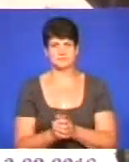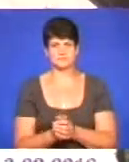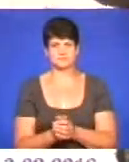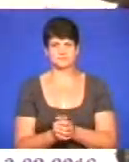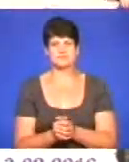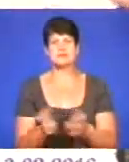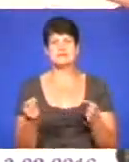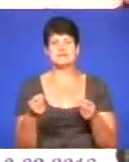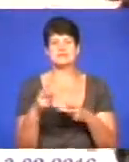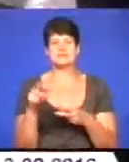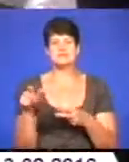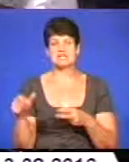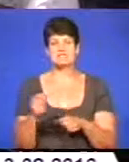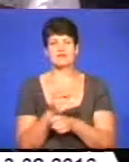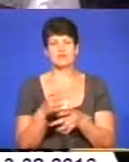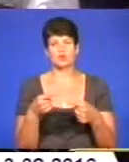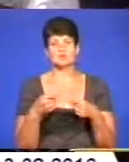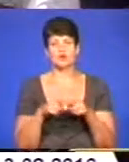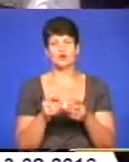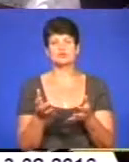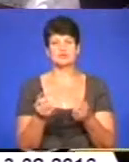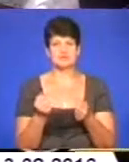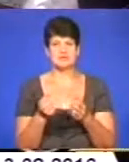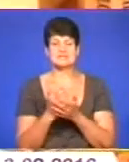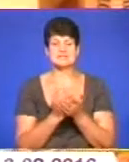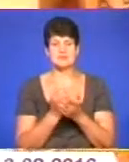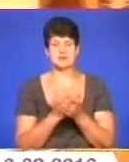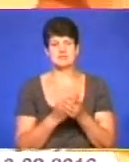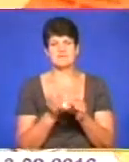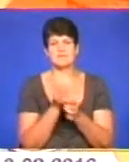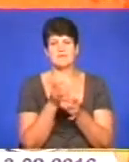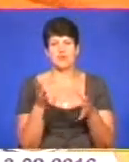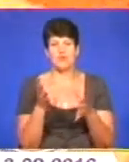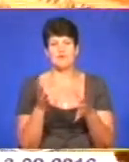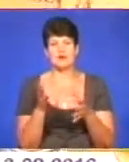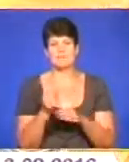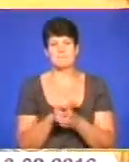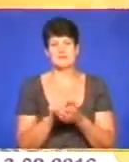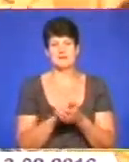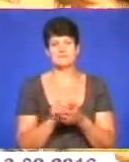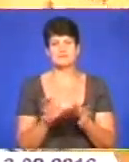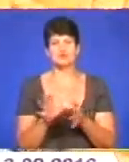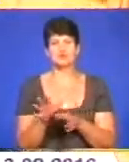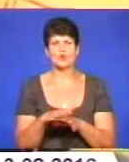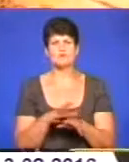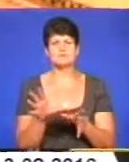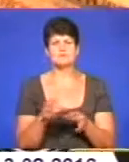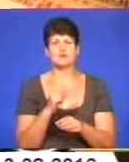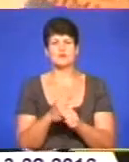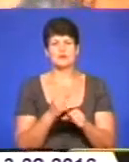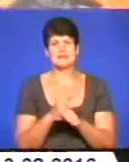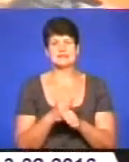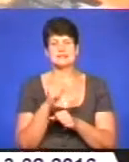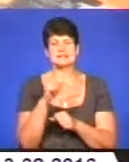Спеціалісти вибухотехніки отримали запас вибухових матеріалів. Завдяки тривалій співпраці з керівництвом дочерненого підприємства